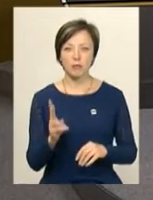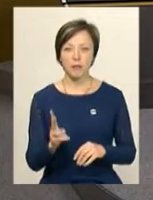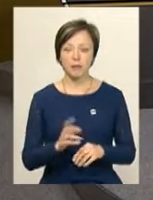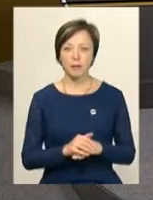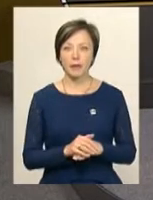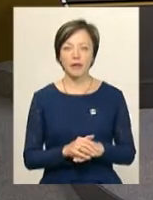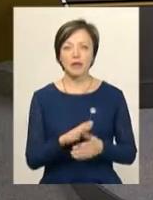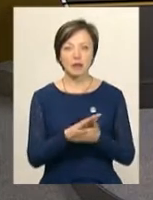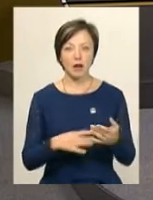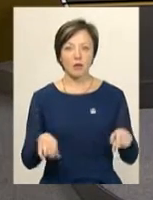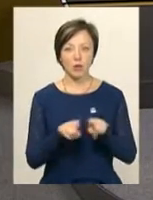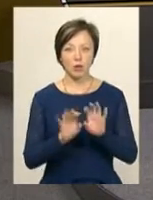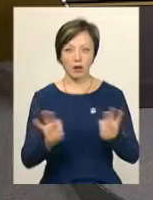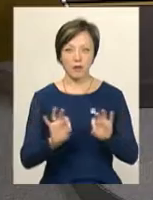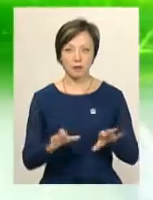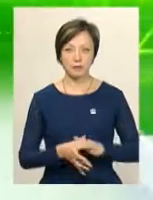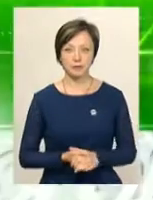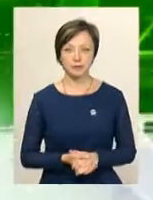Ольга Рибак. Далі про таке.